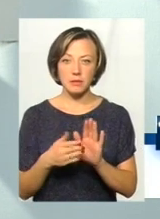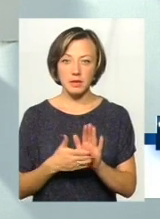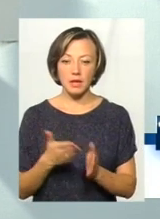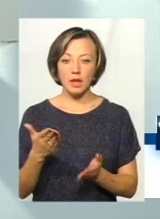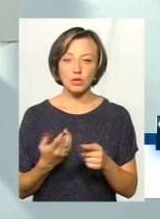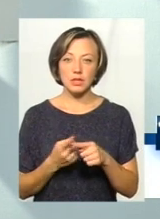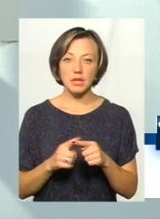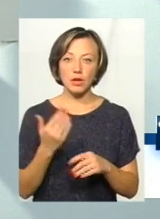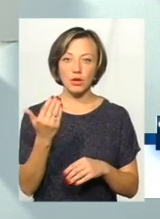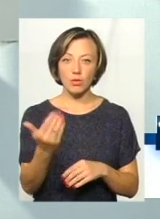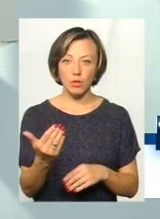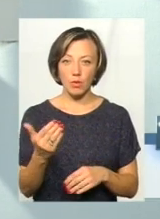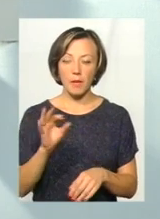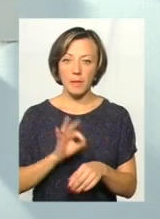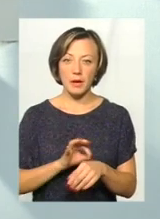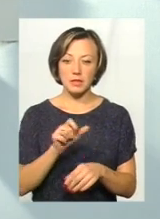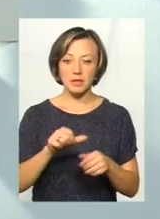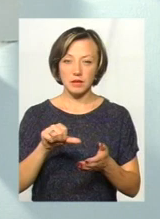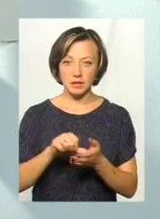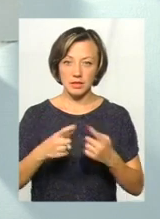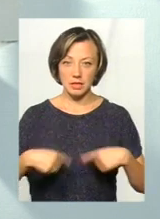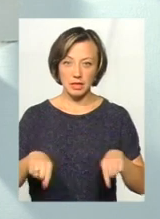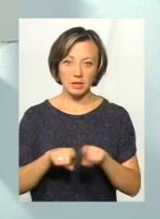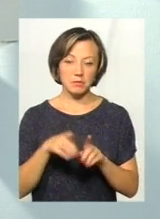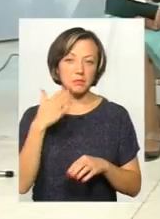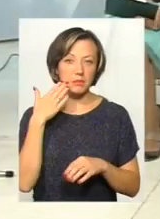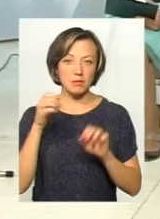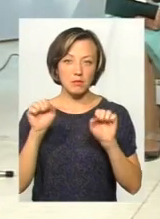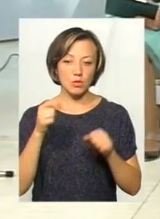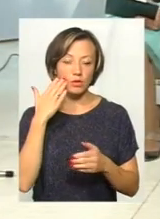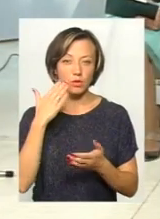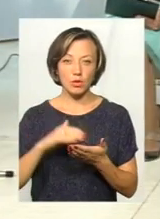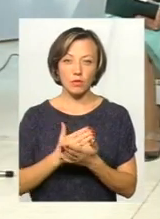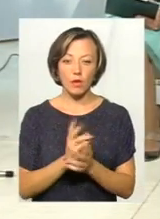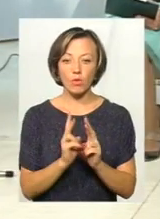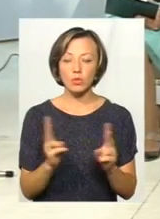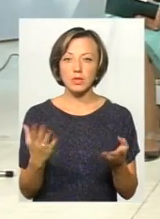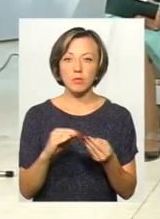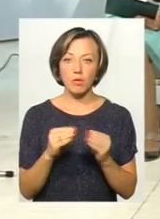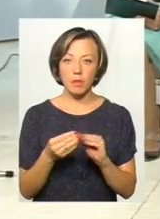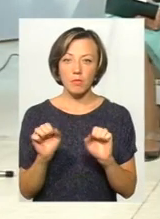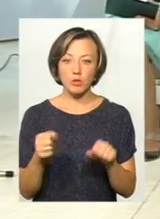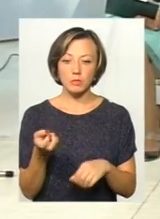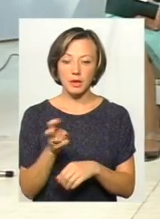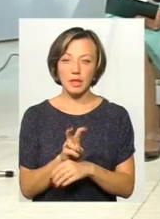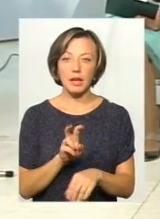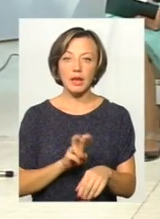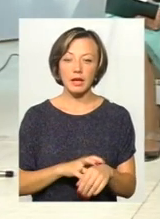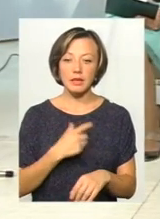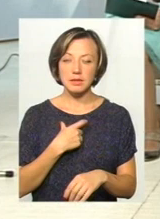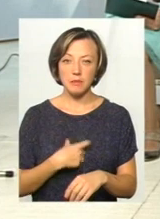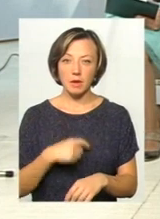пацієнти з його дільниці, він же, в принципі, приблизно може орієнтуватися, хто з якими проблемами може прийти. Тобто лікар себе